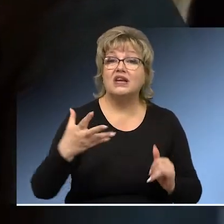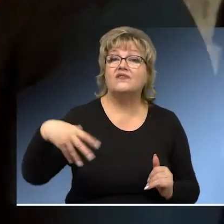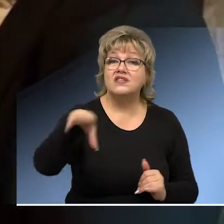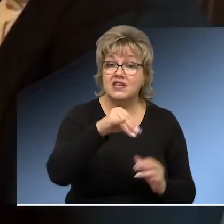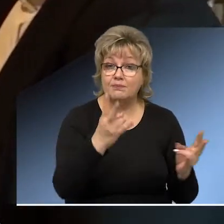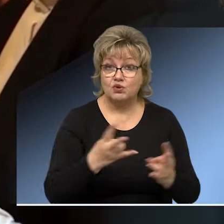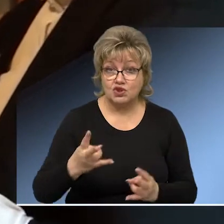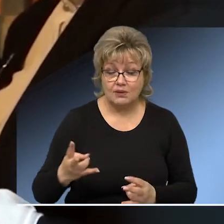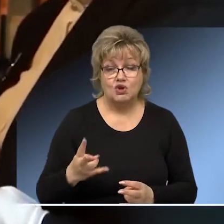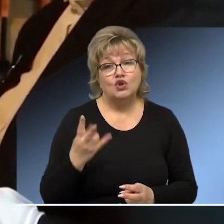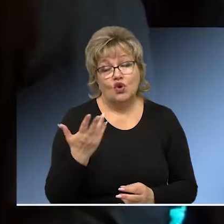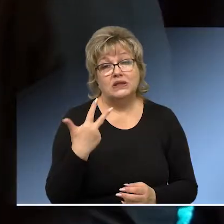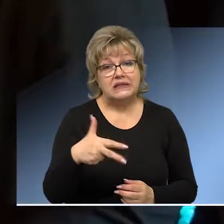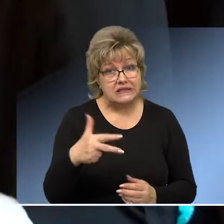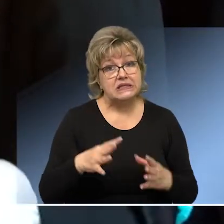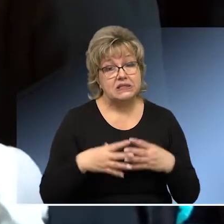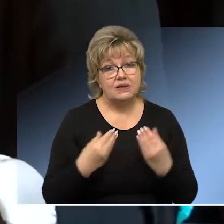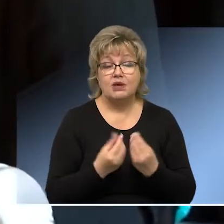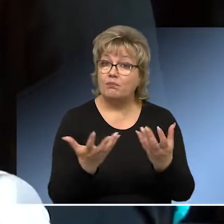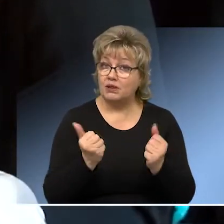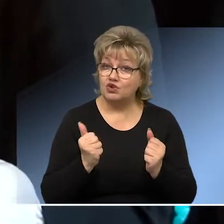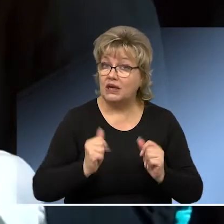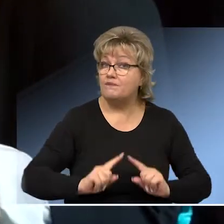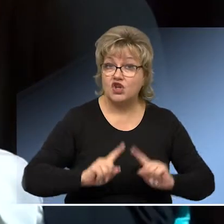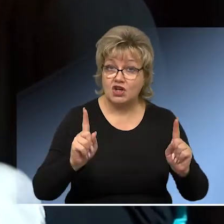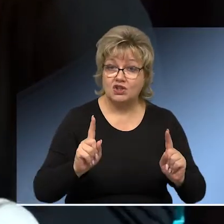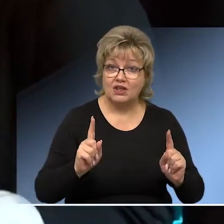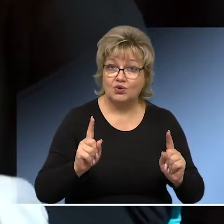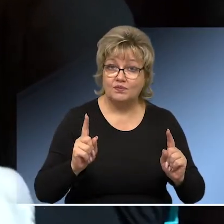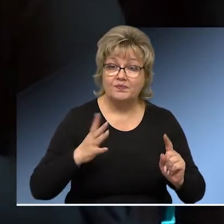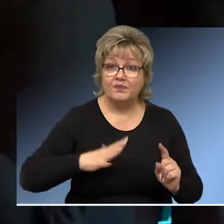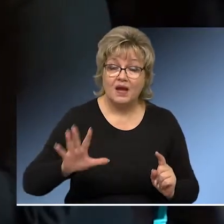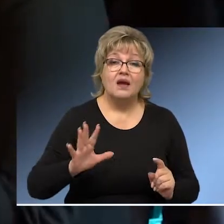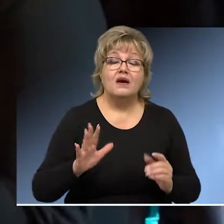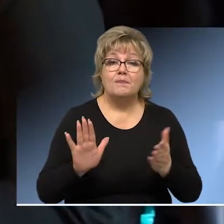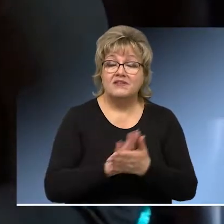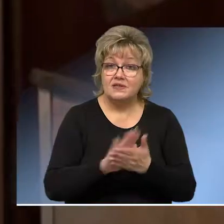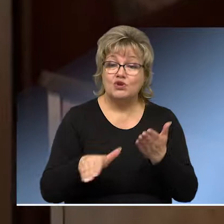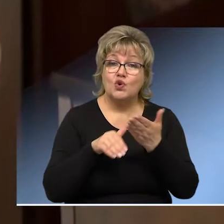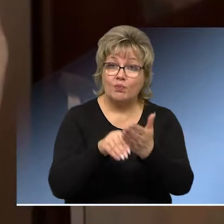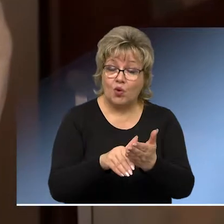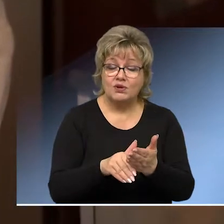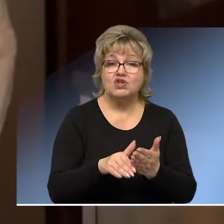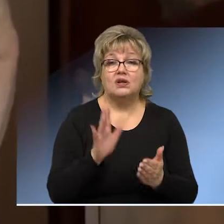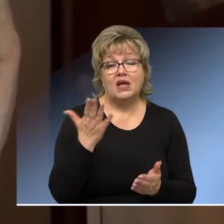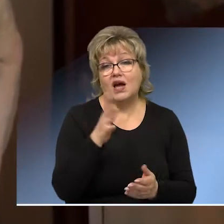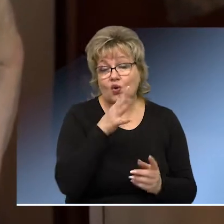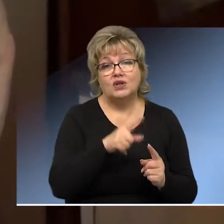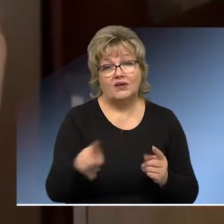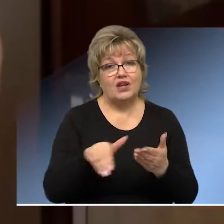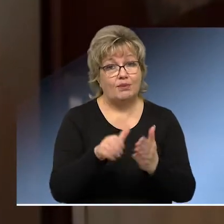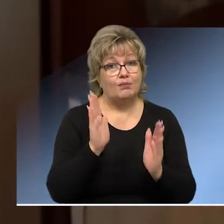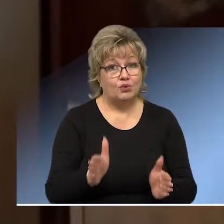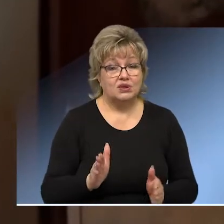внимания всем нуждающимся дончанам, но хотя бы 30 семей получили неожиданную и безвозмездную помощь, которая станет неплохим подспорьем на